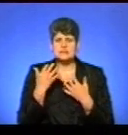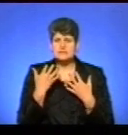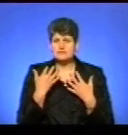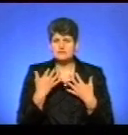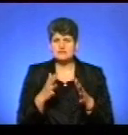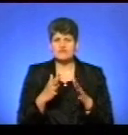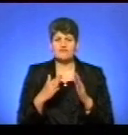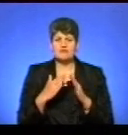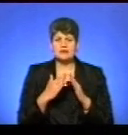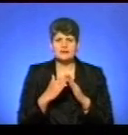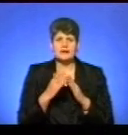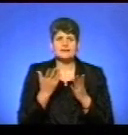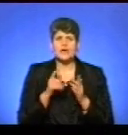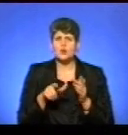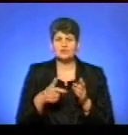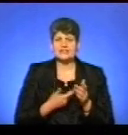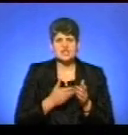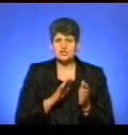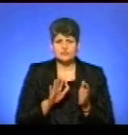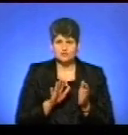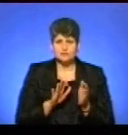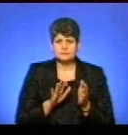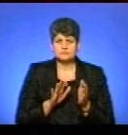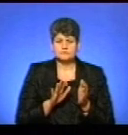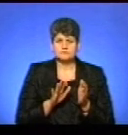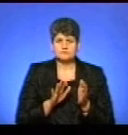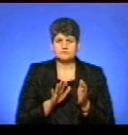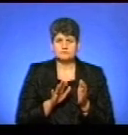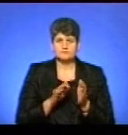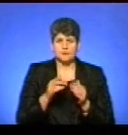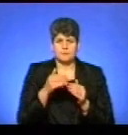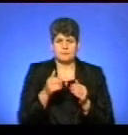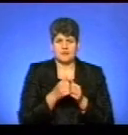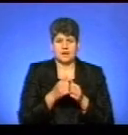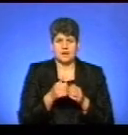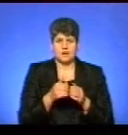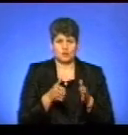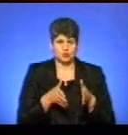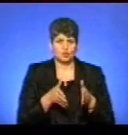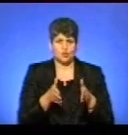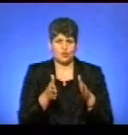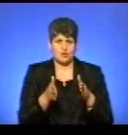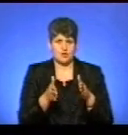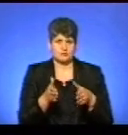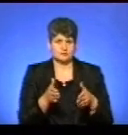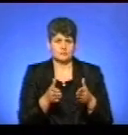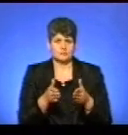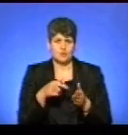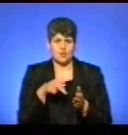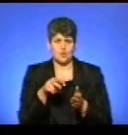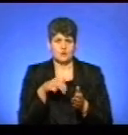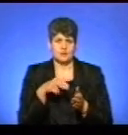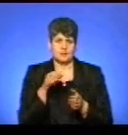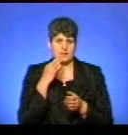хатах, що люди не живуть. Не навіть тут попри дорогу, по асфальті ходні лисиці.